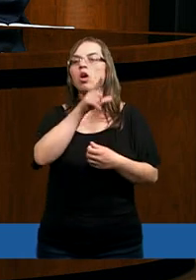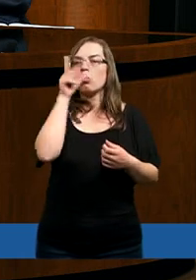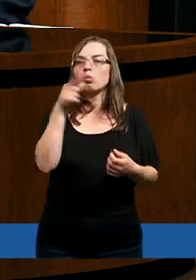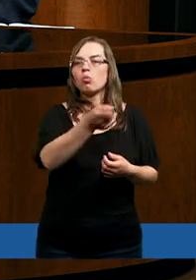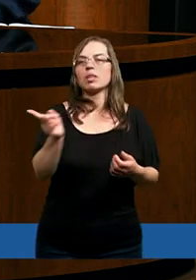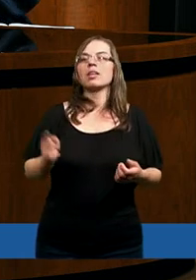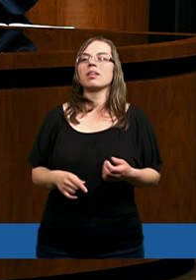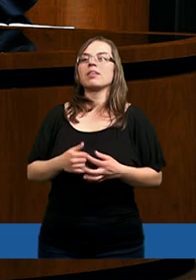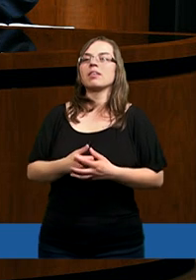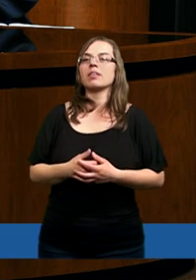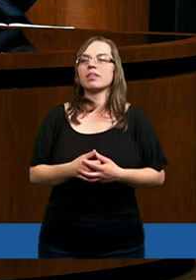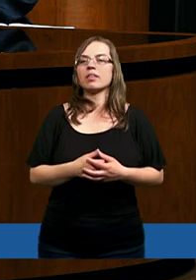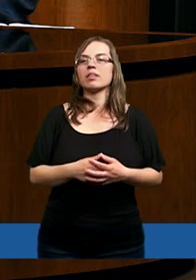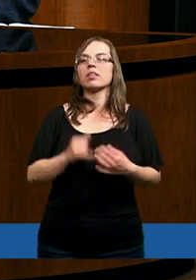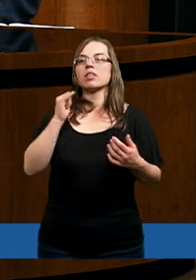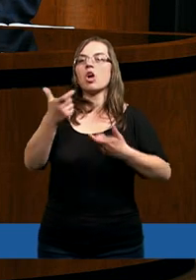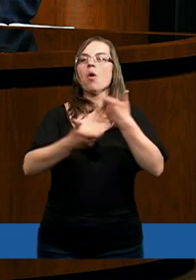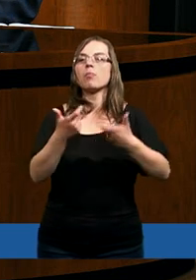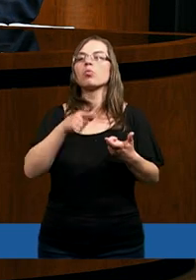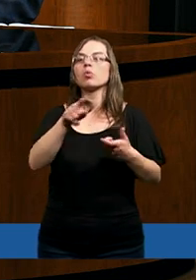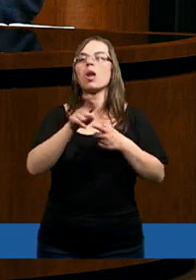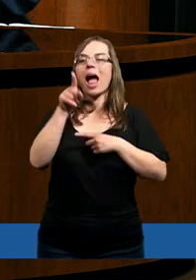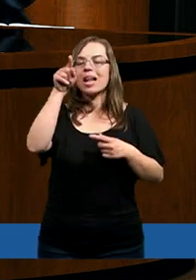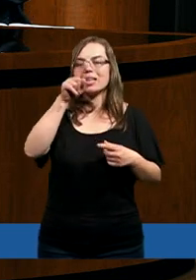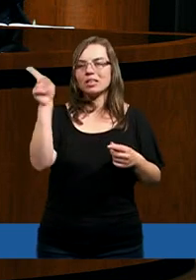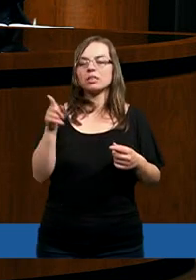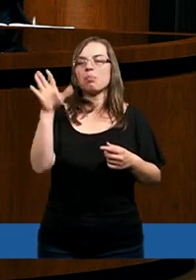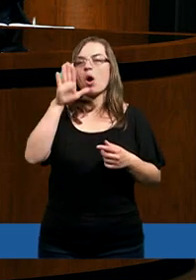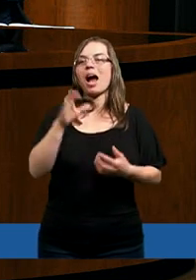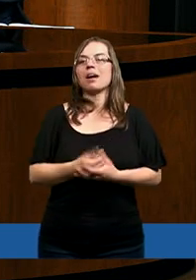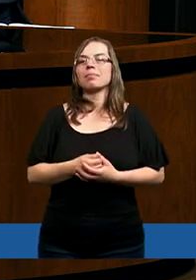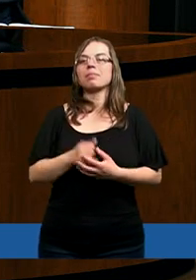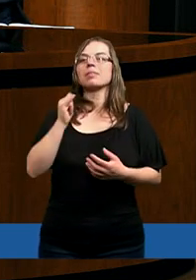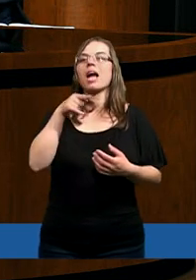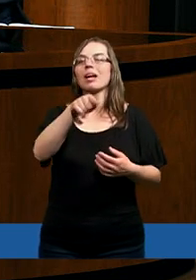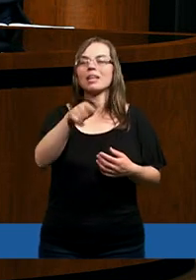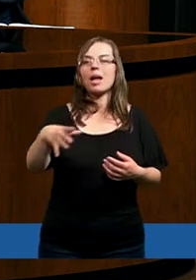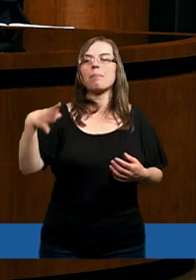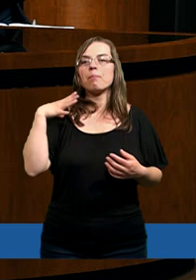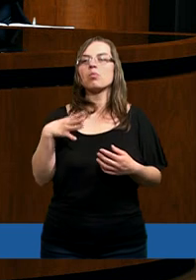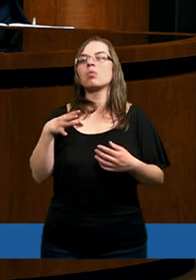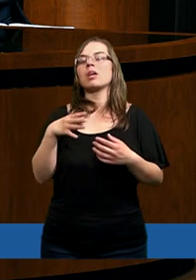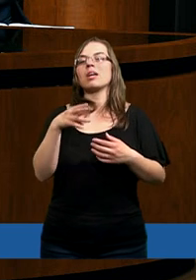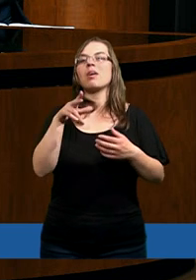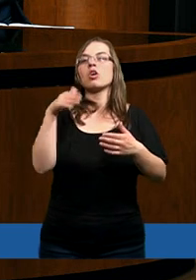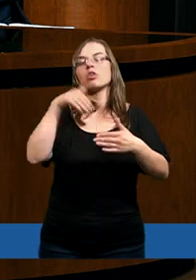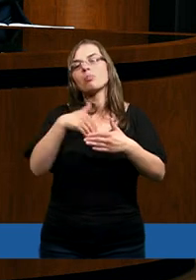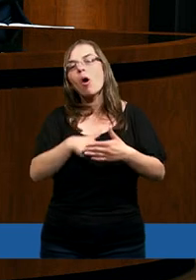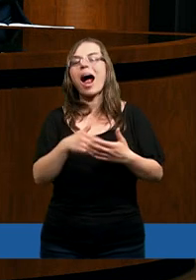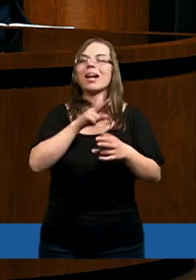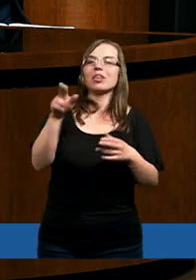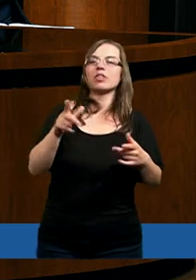Lota, sprawiedliwego, który trafił się dniem i nocą tym, jakie tam były uczynki, jakie tam była